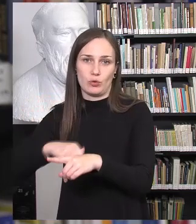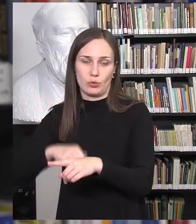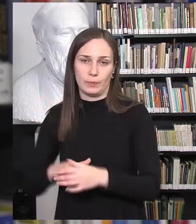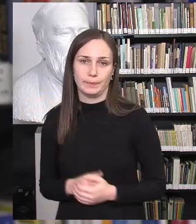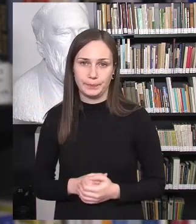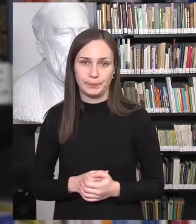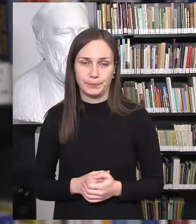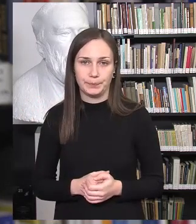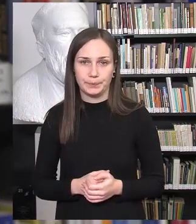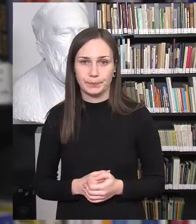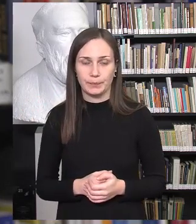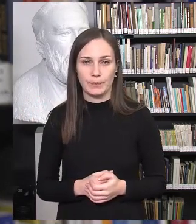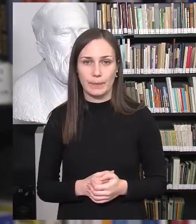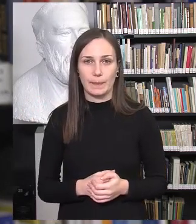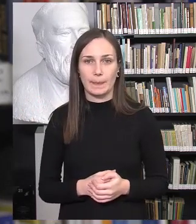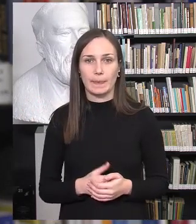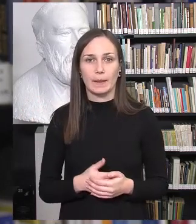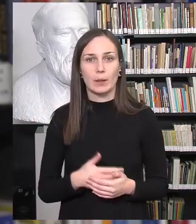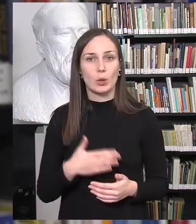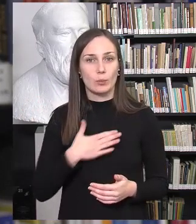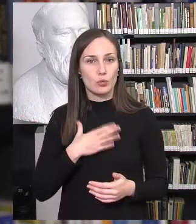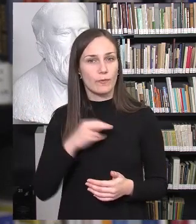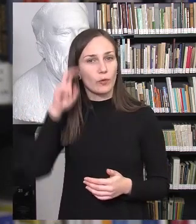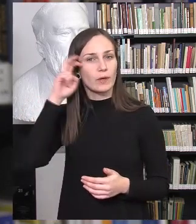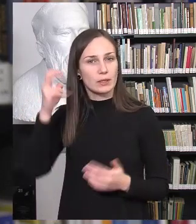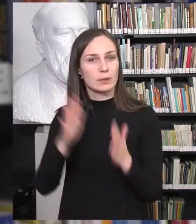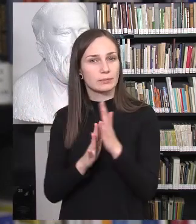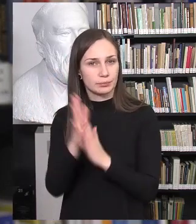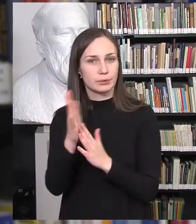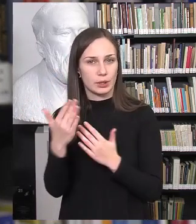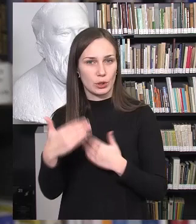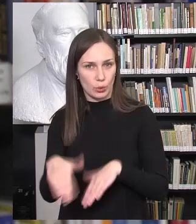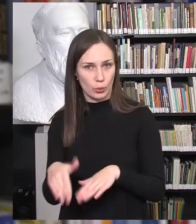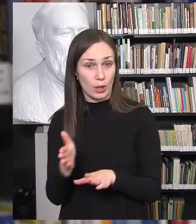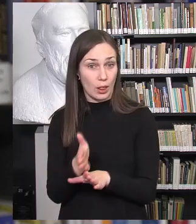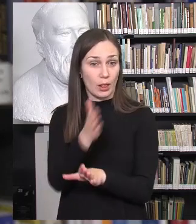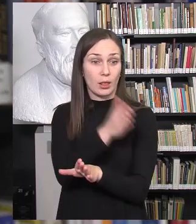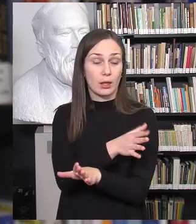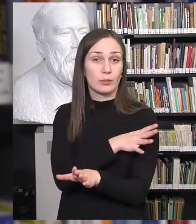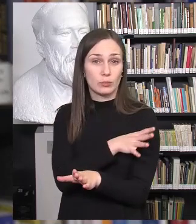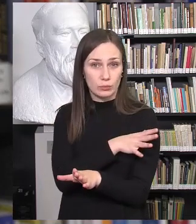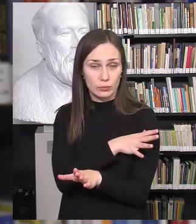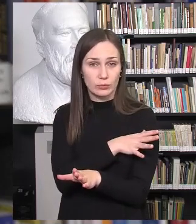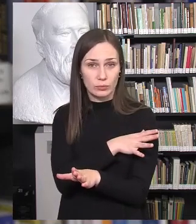galvoju, kad mūsų valstybė pažengė į priekį ir nuo tų laikų, kada ten